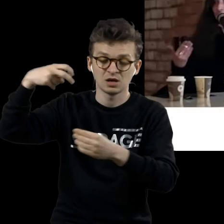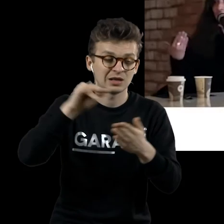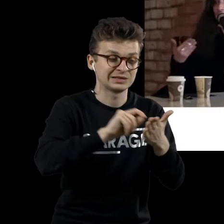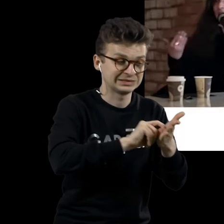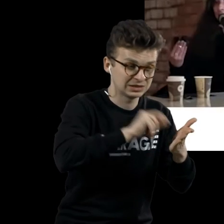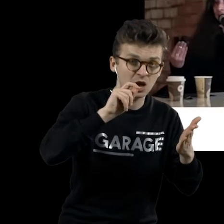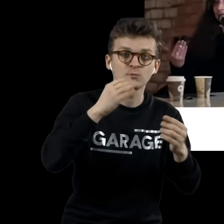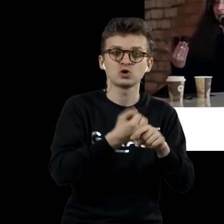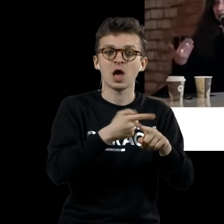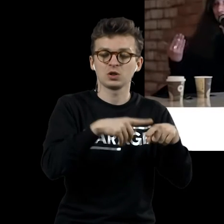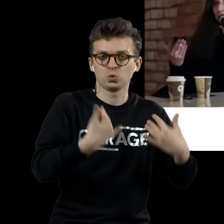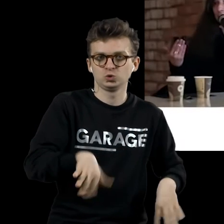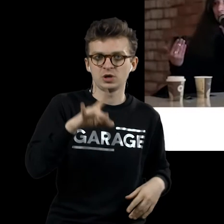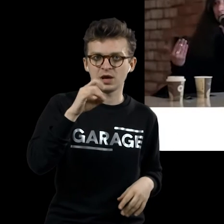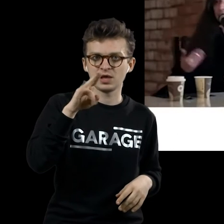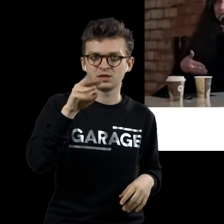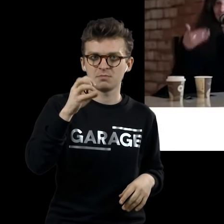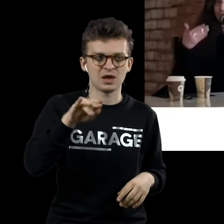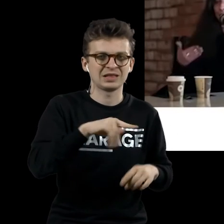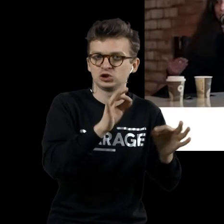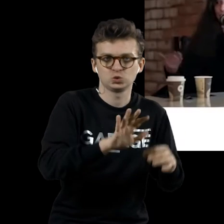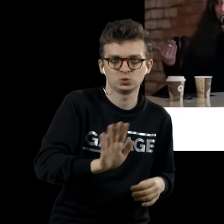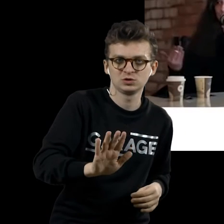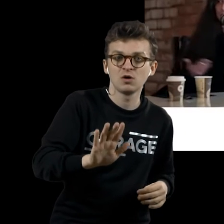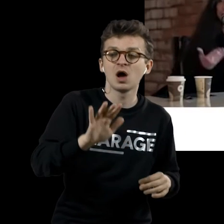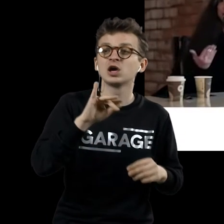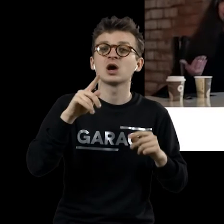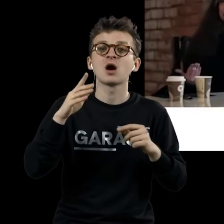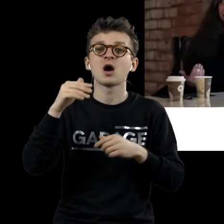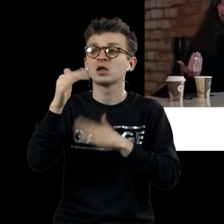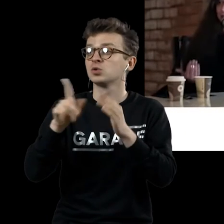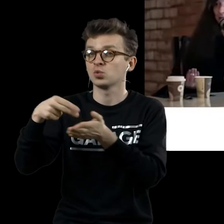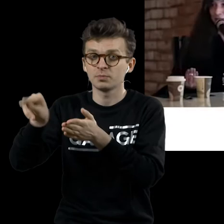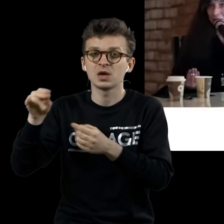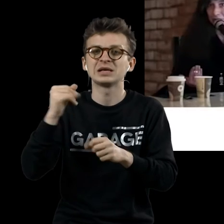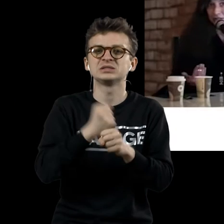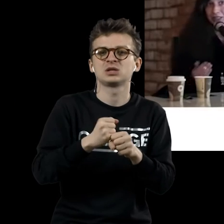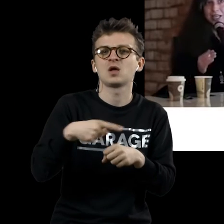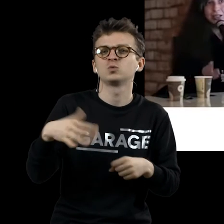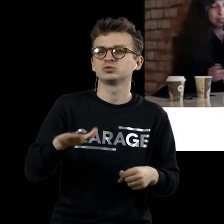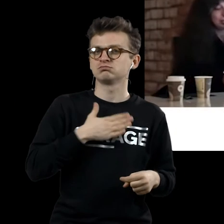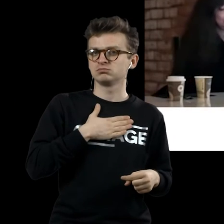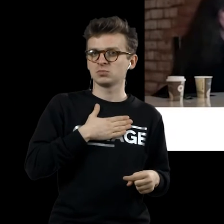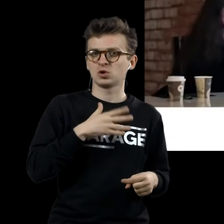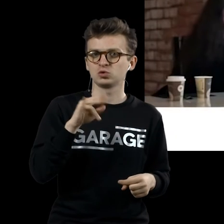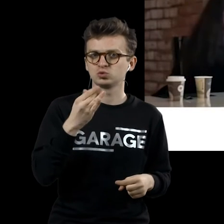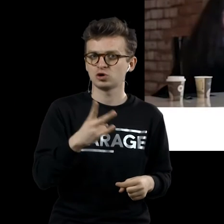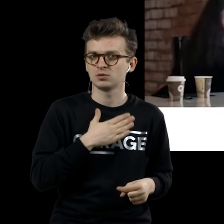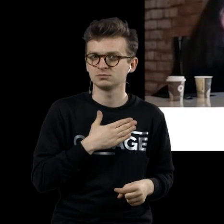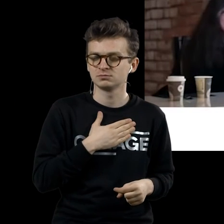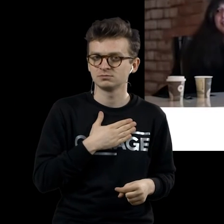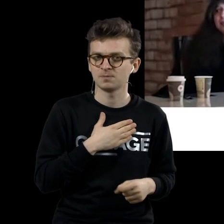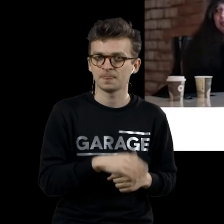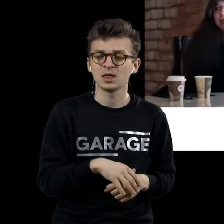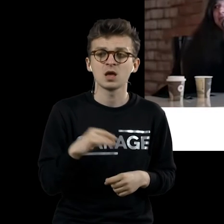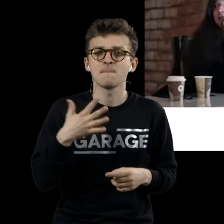одной стороны, делает «Рэдимейтом» и не искусством. Картинку, которую он купил, делает это произведение Марселя Дюшана. И более